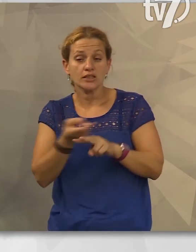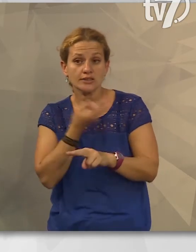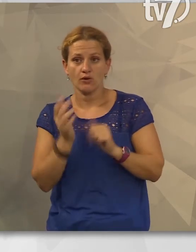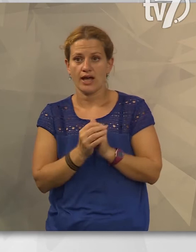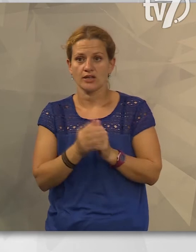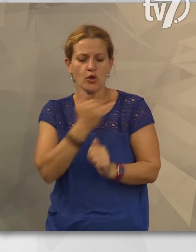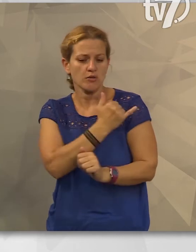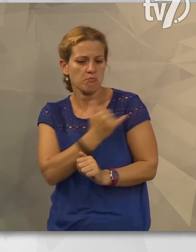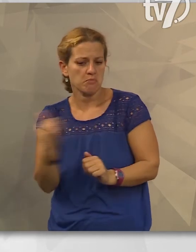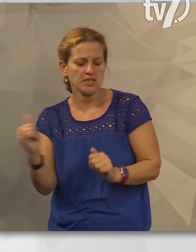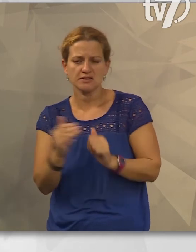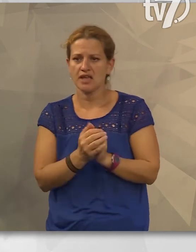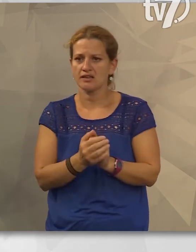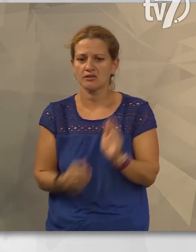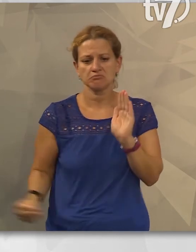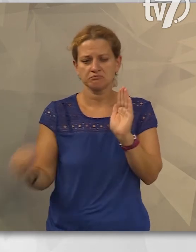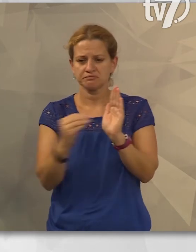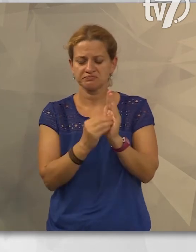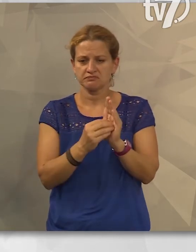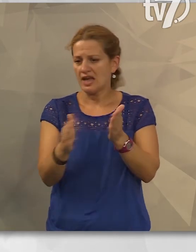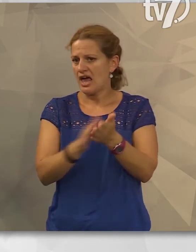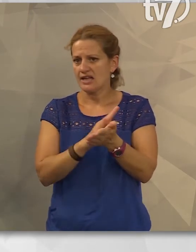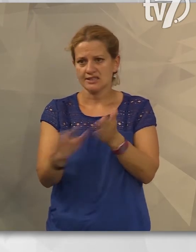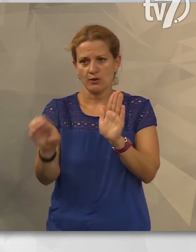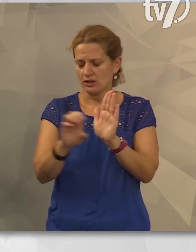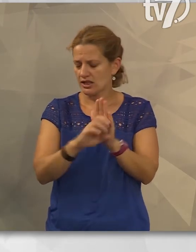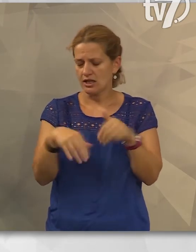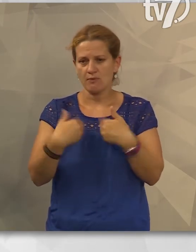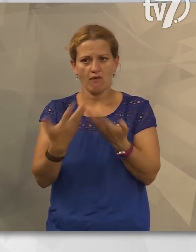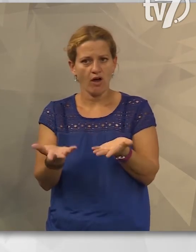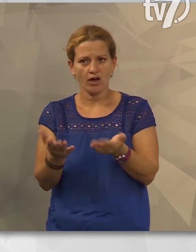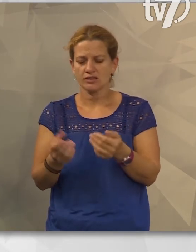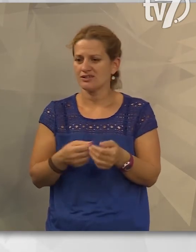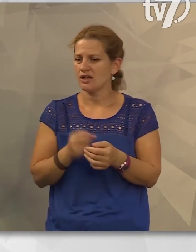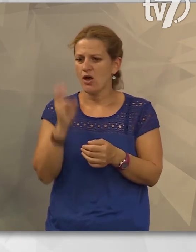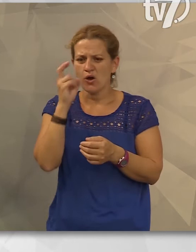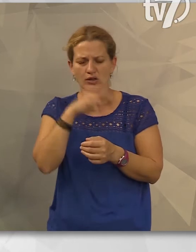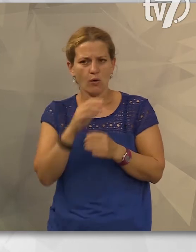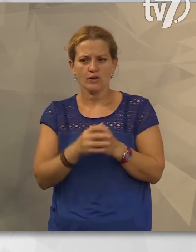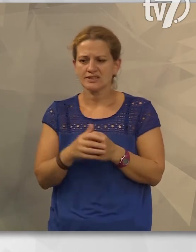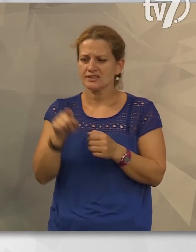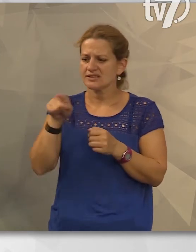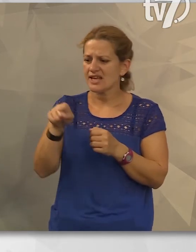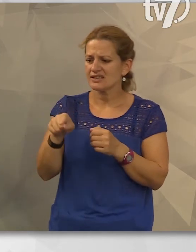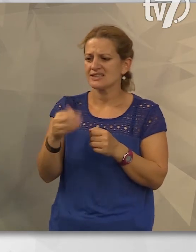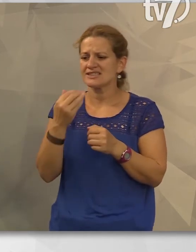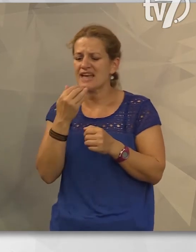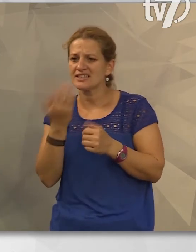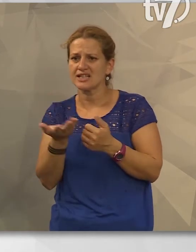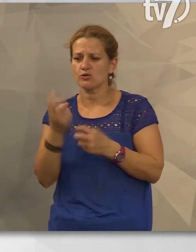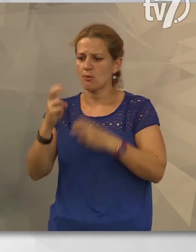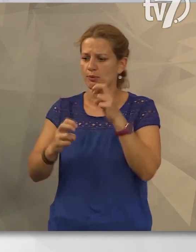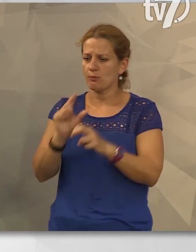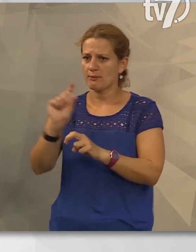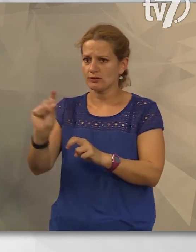mindent közé tesznek, legyen az akár egy egyszerű kép, vagy legyen az akár mondjuk egy kellemetlen, a másiknak szándékosan